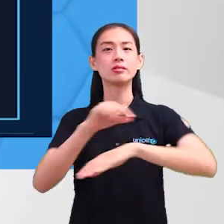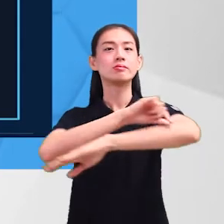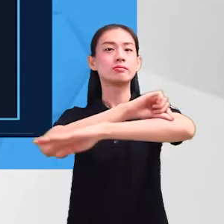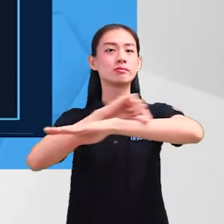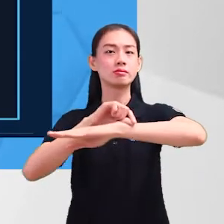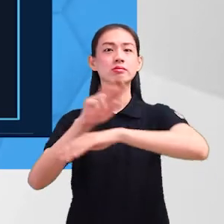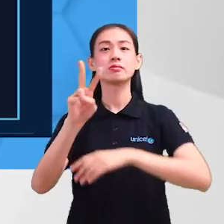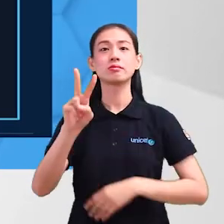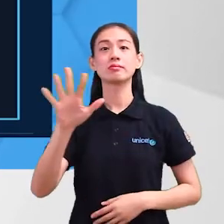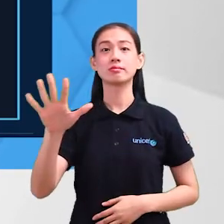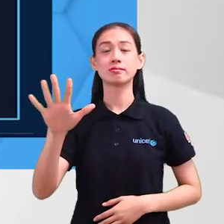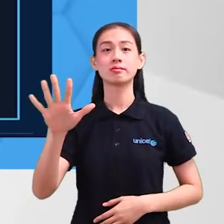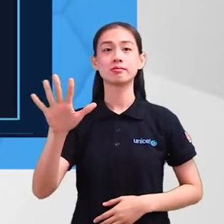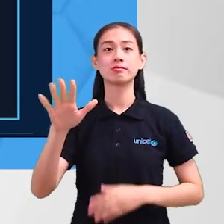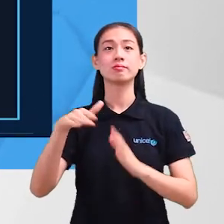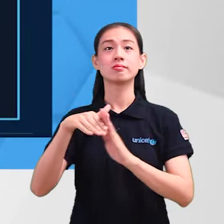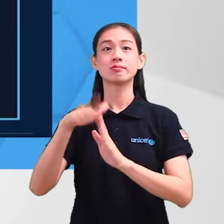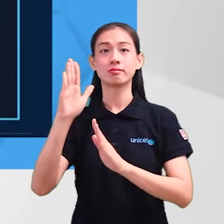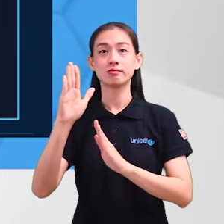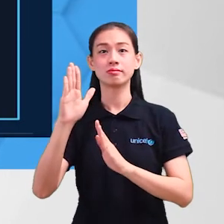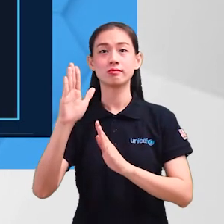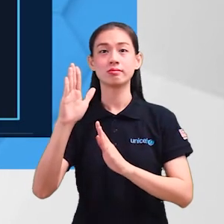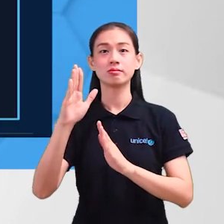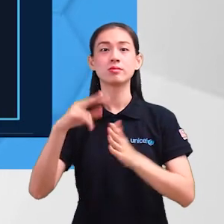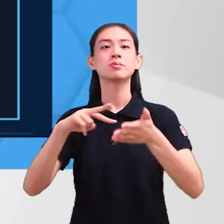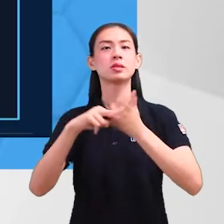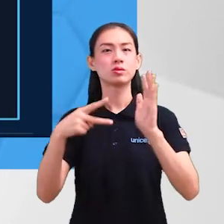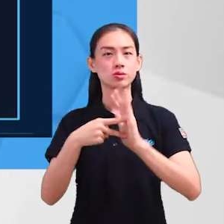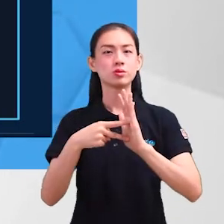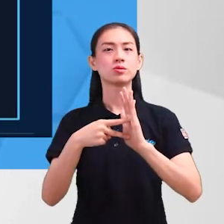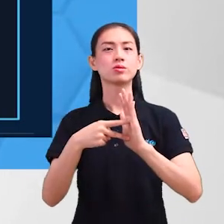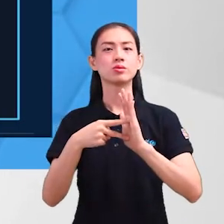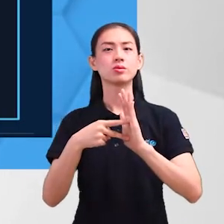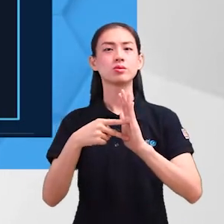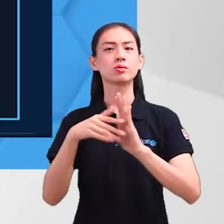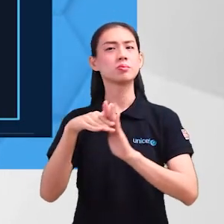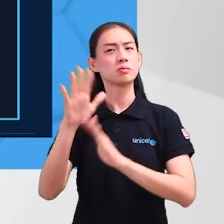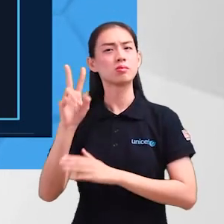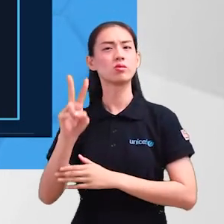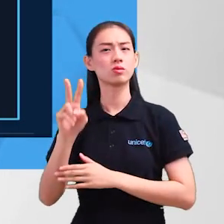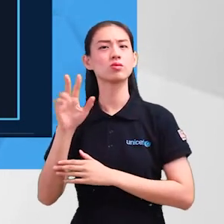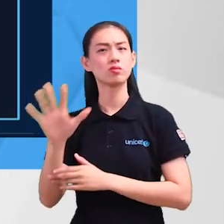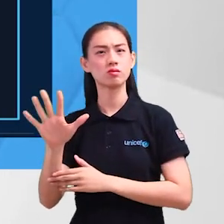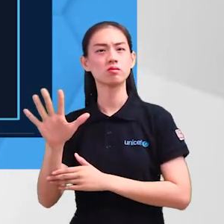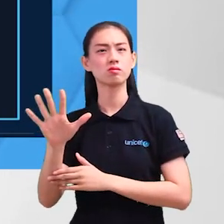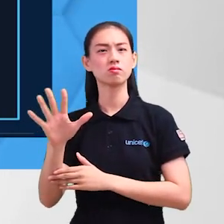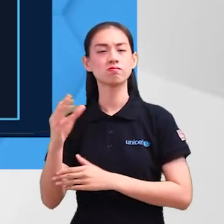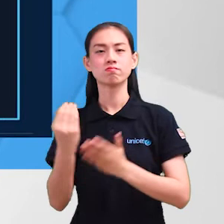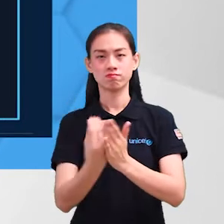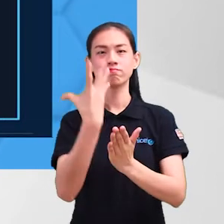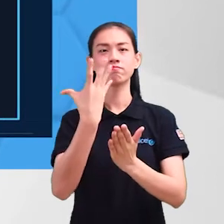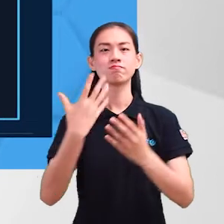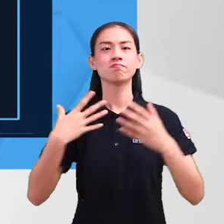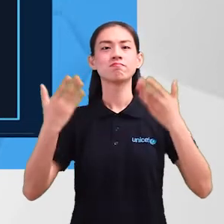Baris if BMI lebih besar daripada 25 bermaksud jika nilai BMI melebihi 25